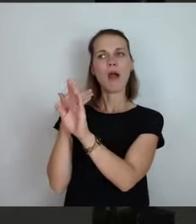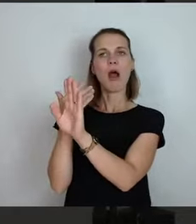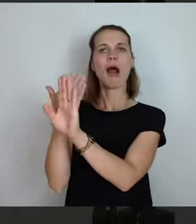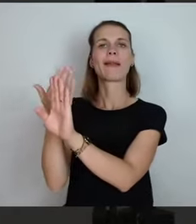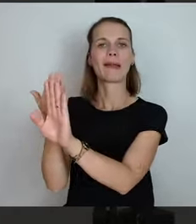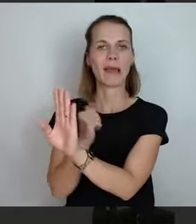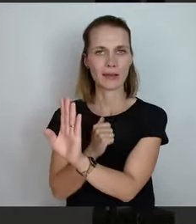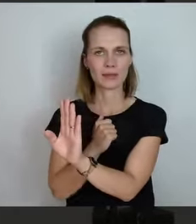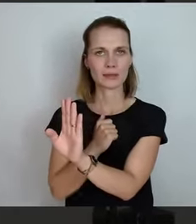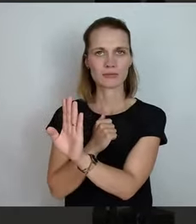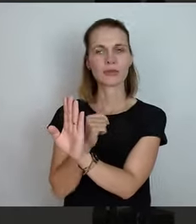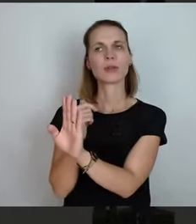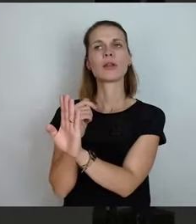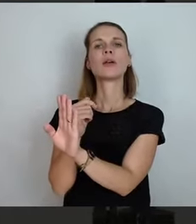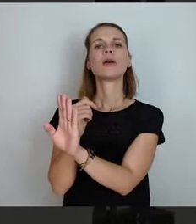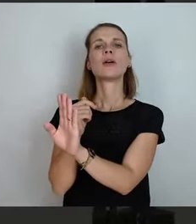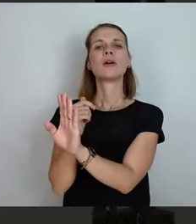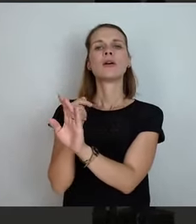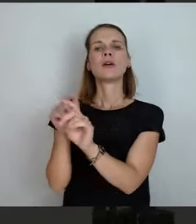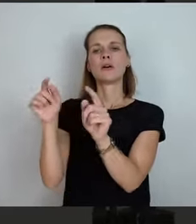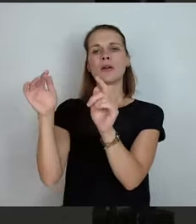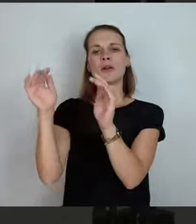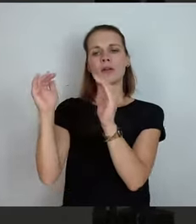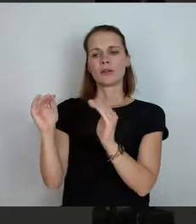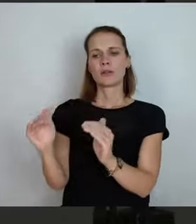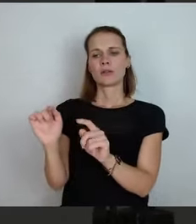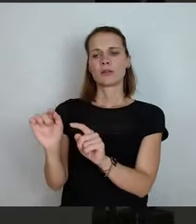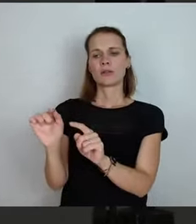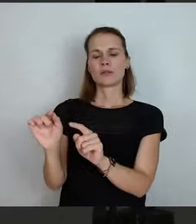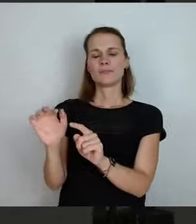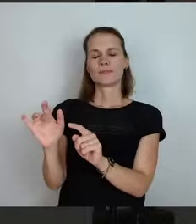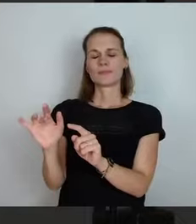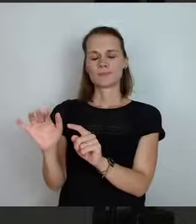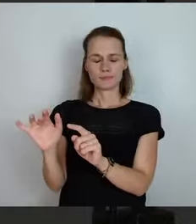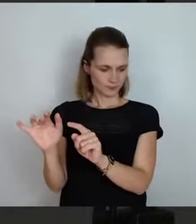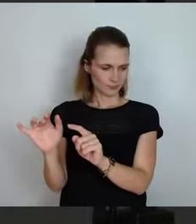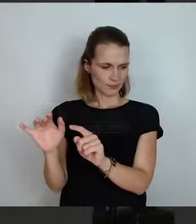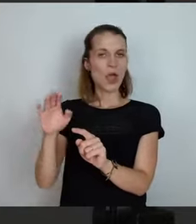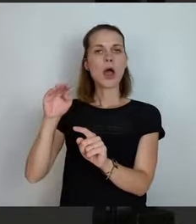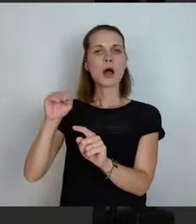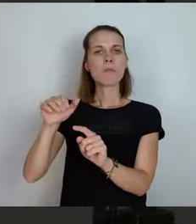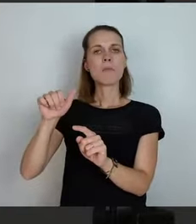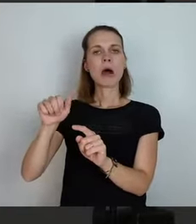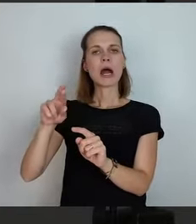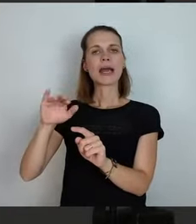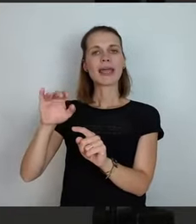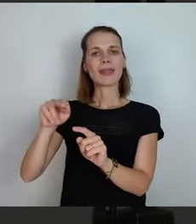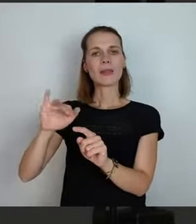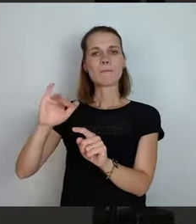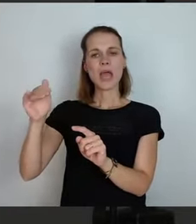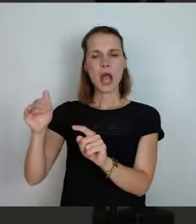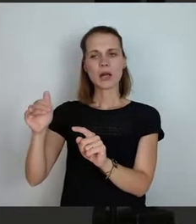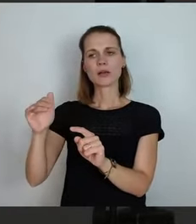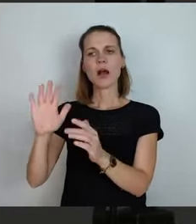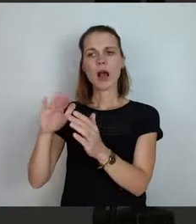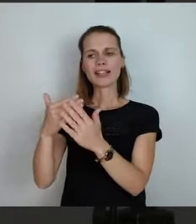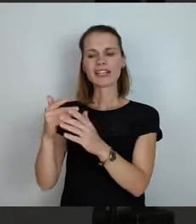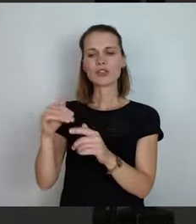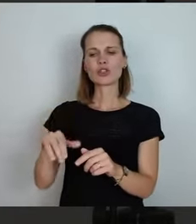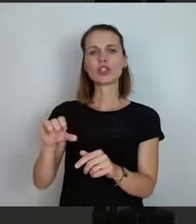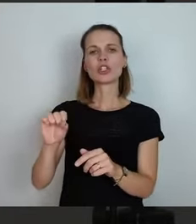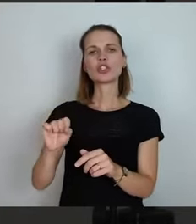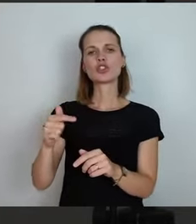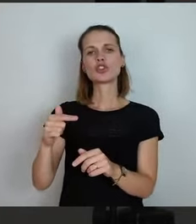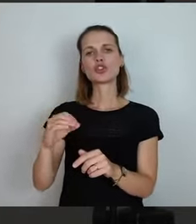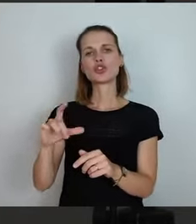angelehnt. Und in Marienberg angelehnt. Und in Stolberg haben wir einen Haustarif bereits